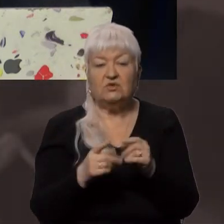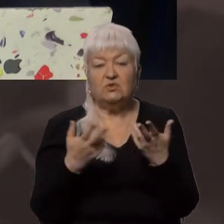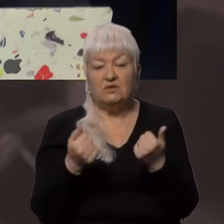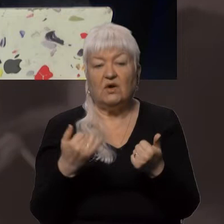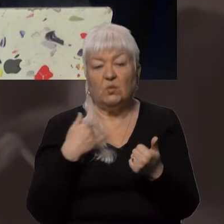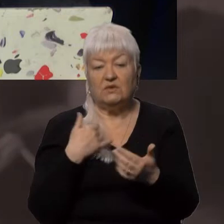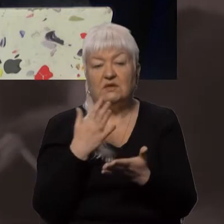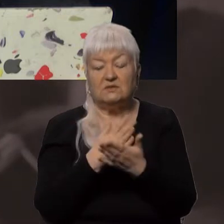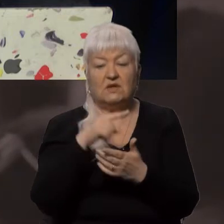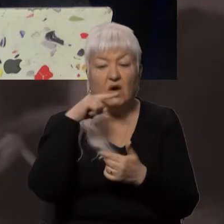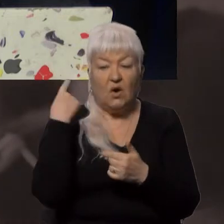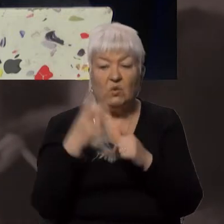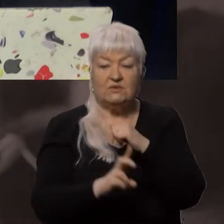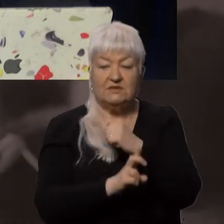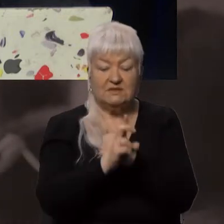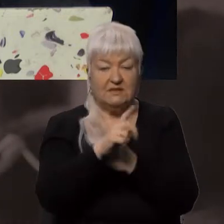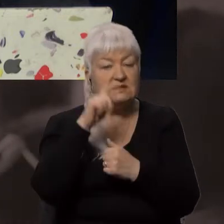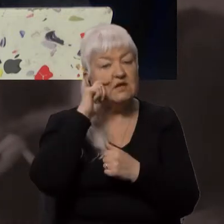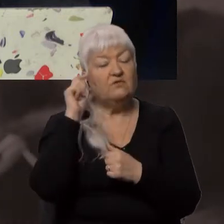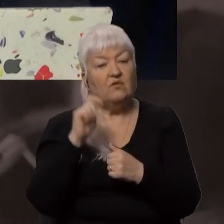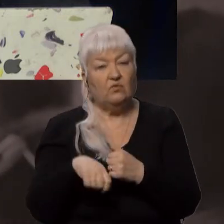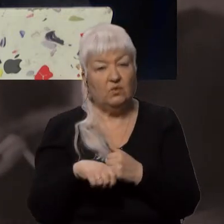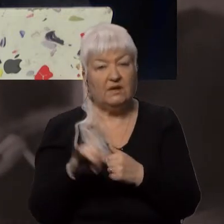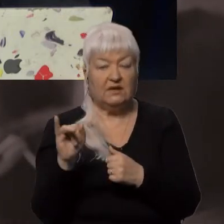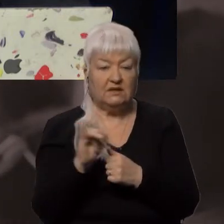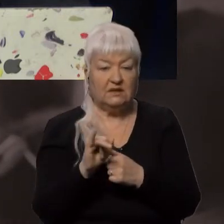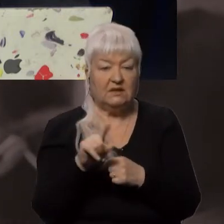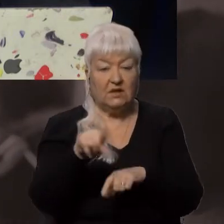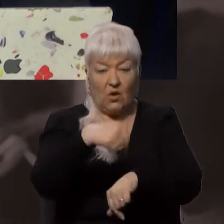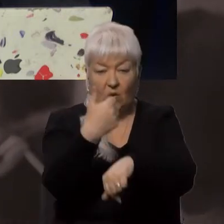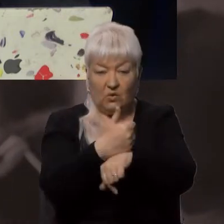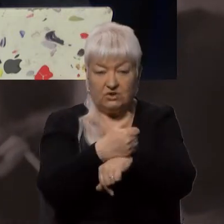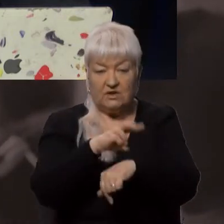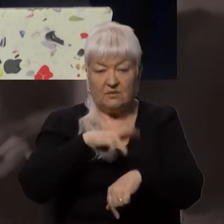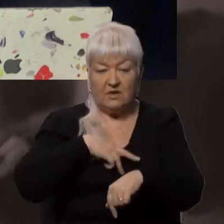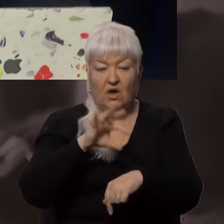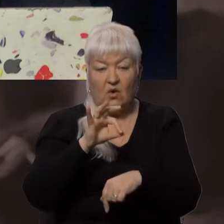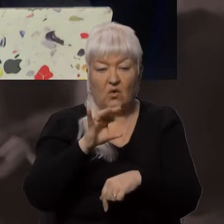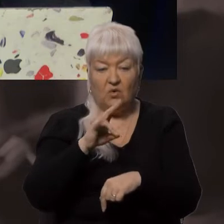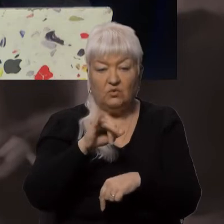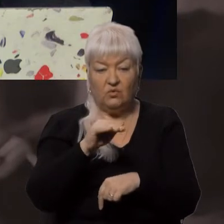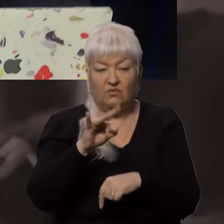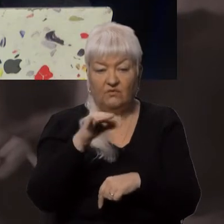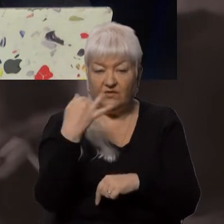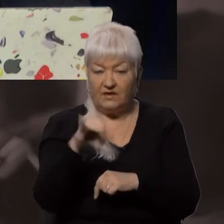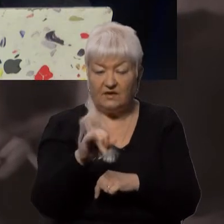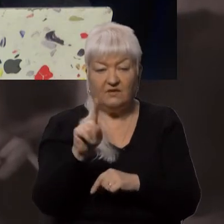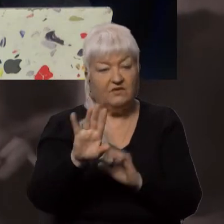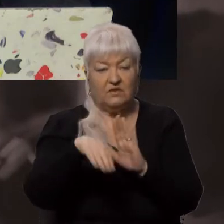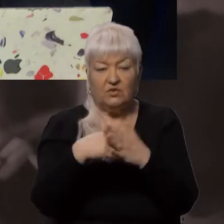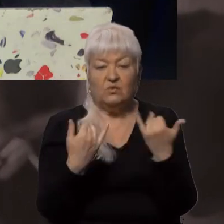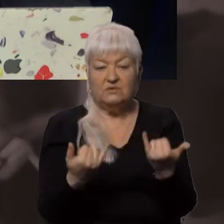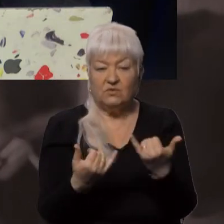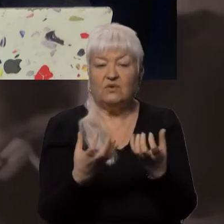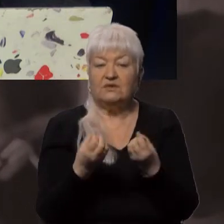російська церква в Україні, і її очолює митрополит Онуфрій, і він до сьогодні